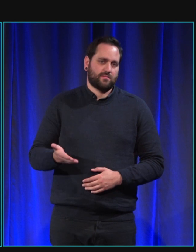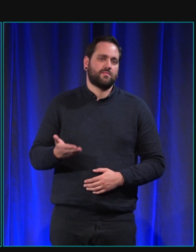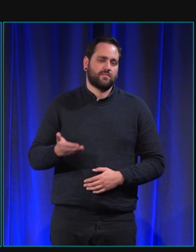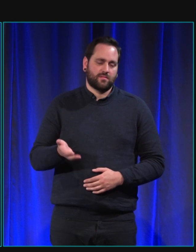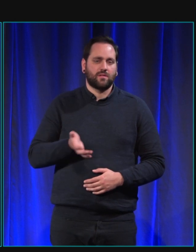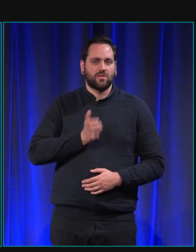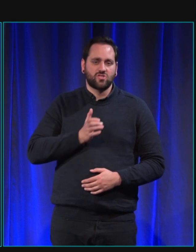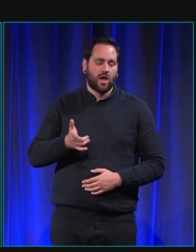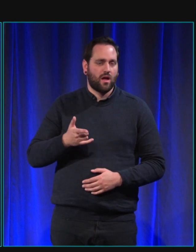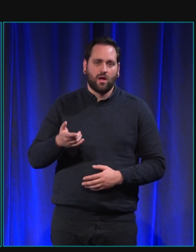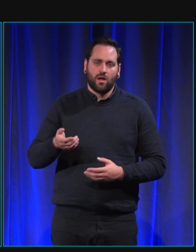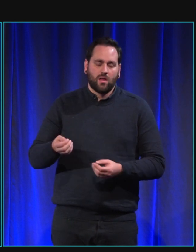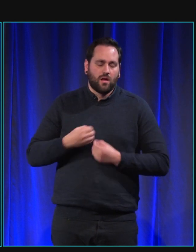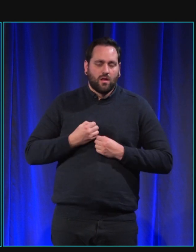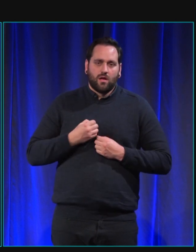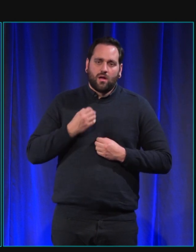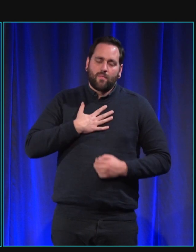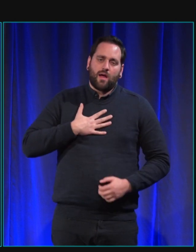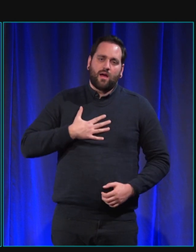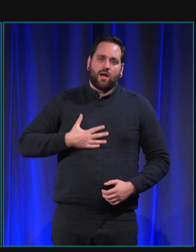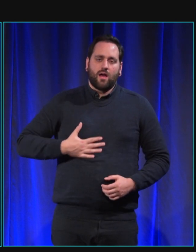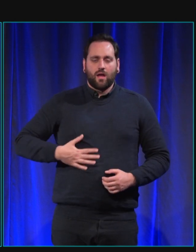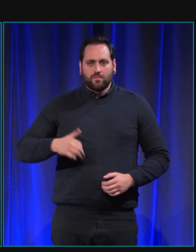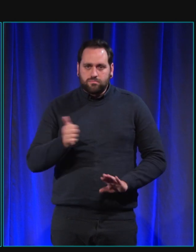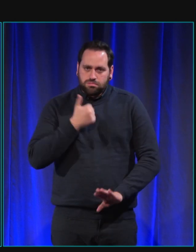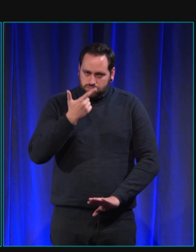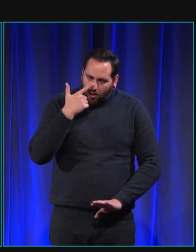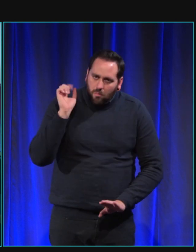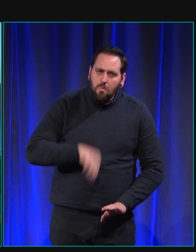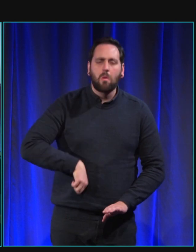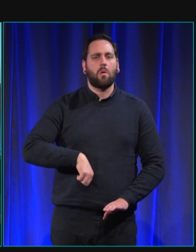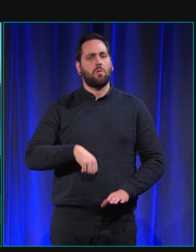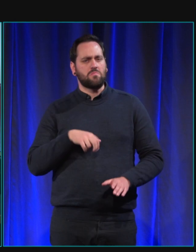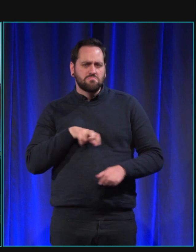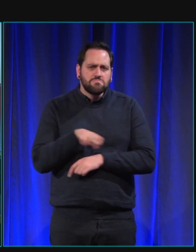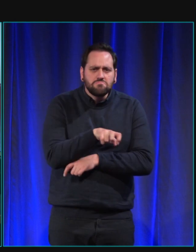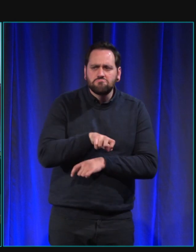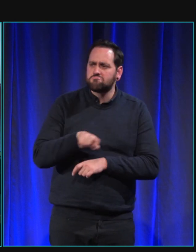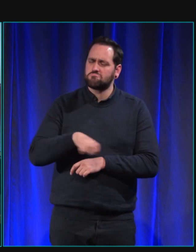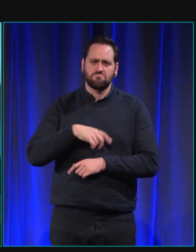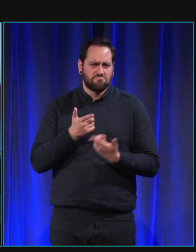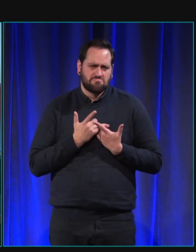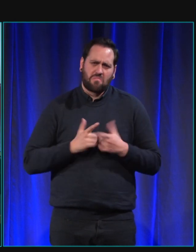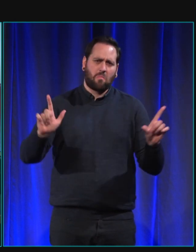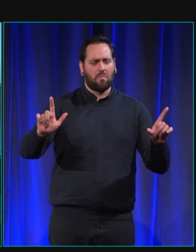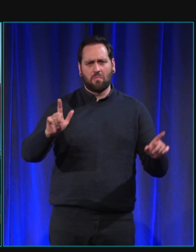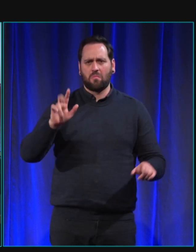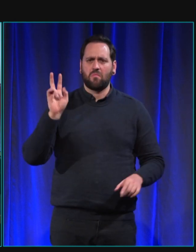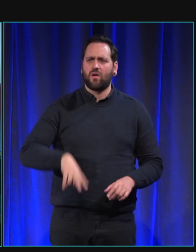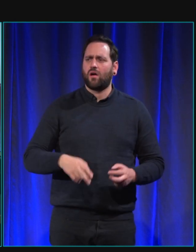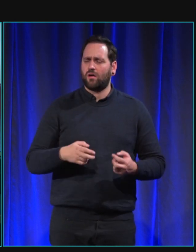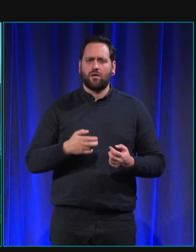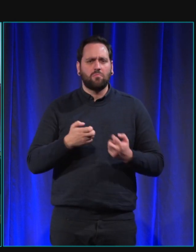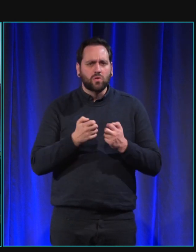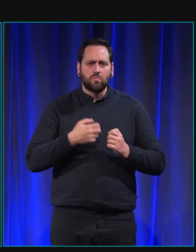vraiment une bouffée d'oxygène de me sentir vraiment libre de pouvoir aller où j'ai envie. Effectivement, je prends aussi beaucoup le train,